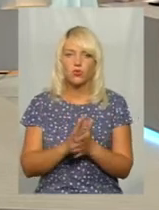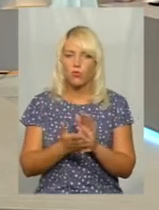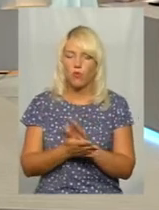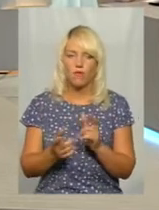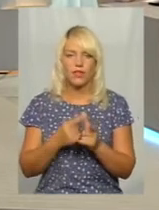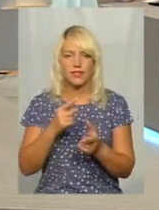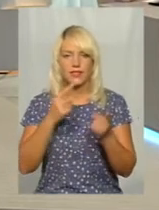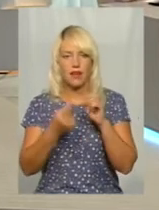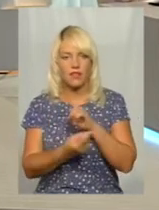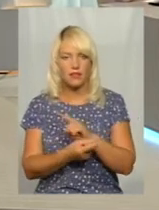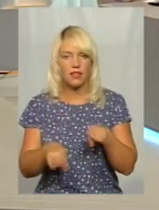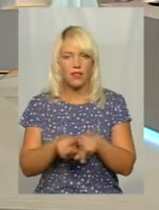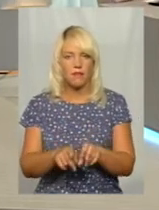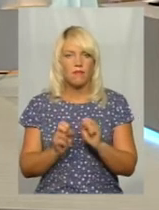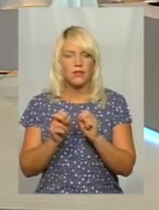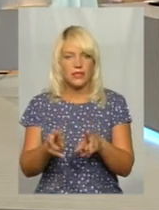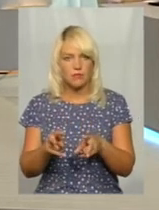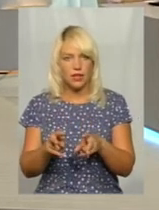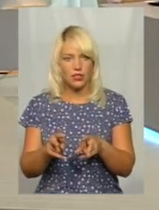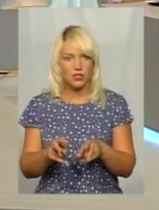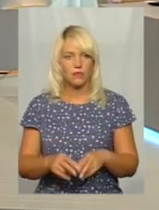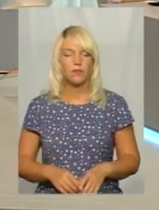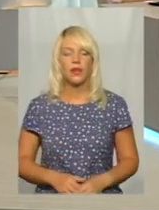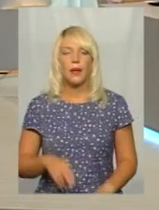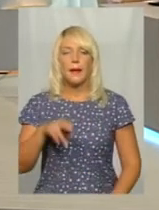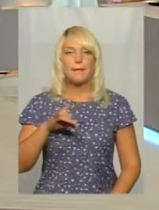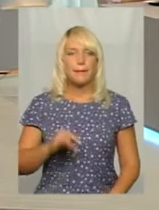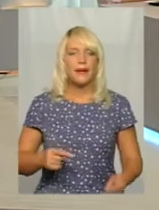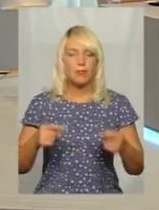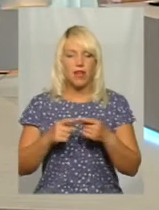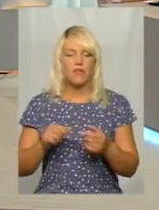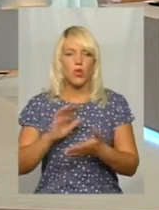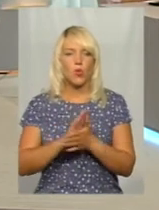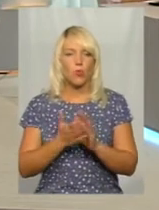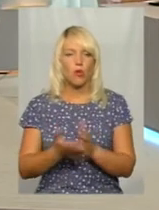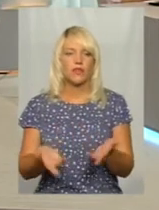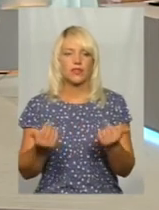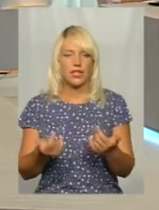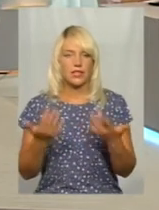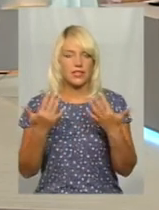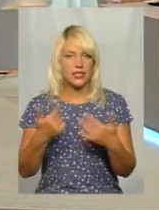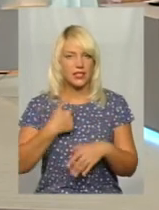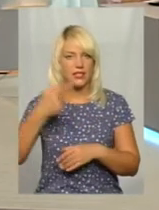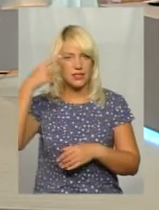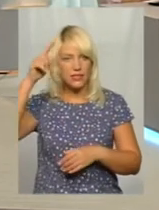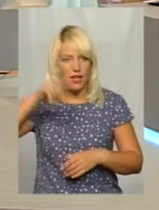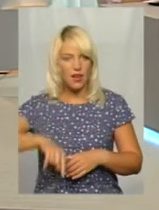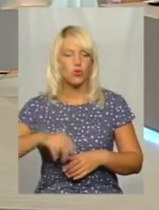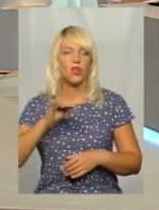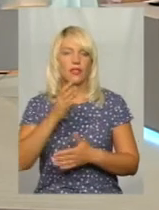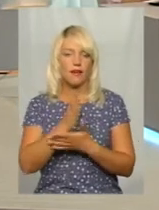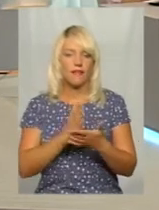якраз тим небезпечним елементом, який їх відбітає? При певних умовах так, але, наскільки я знаю, на